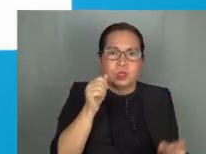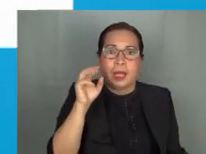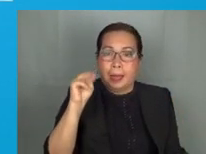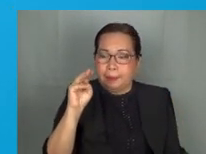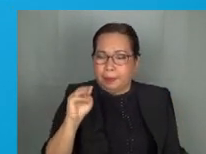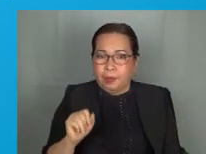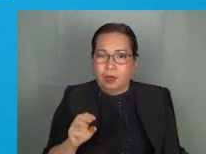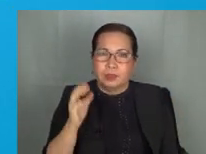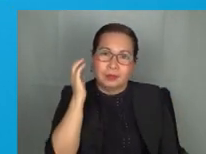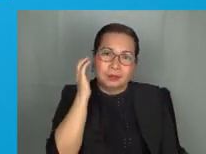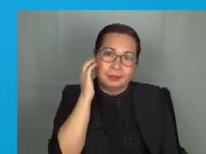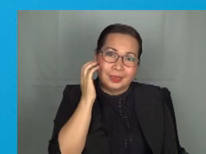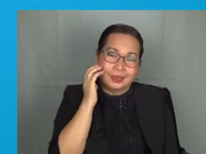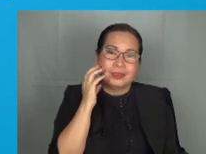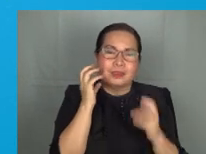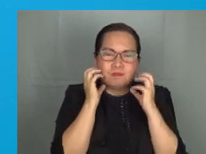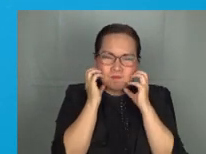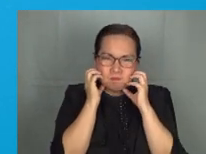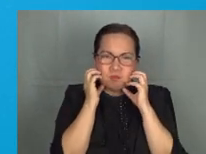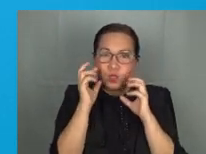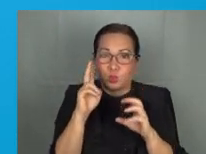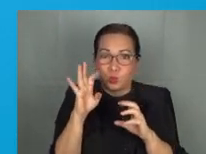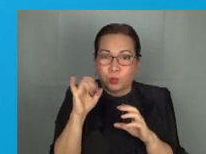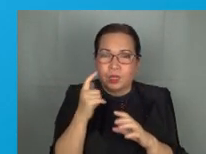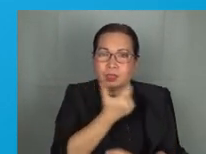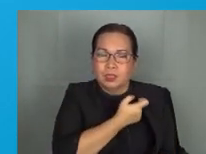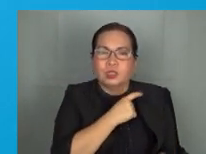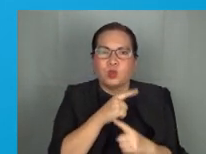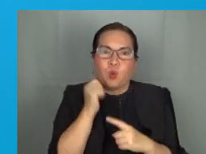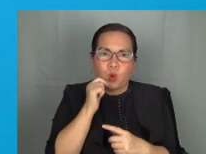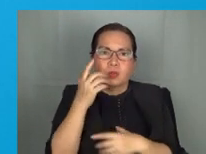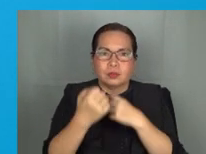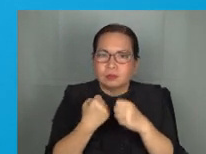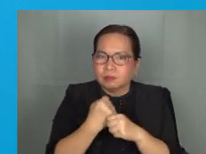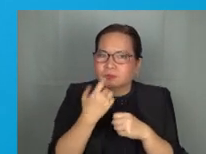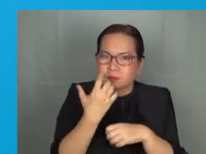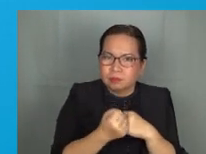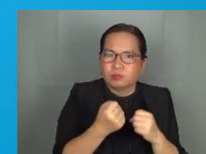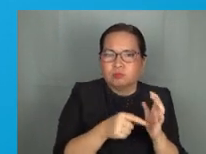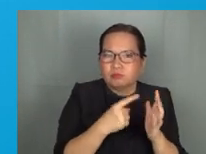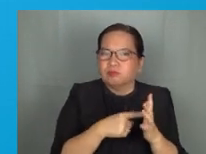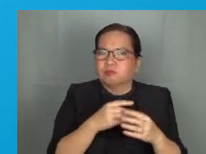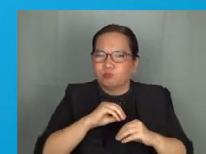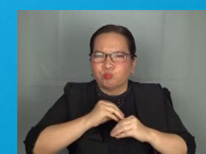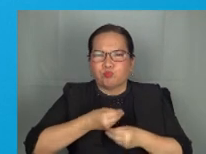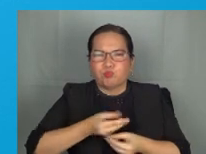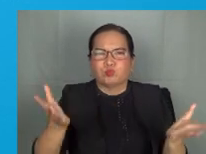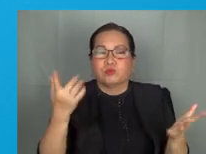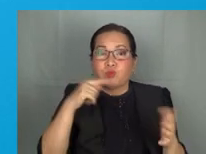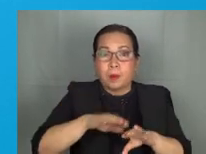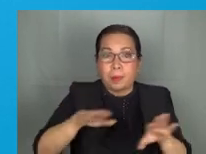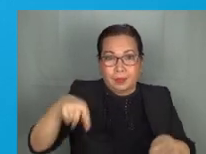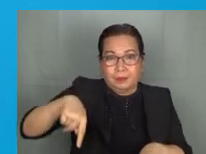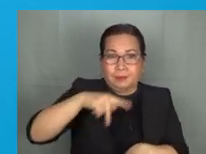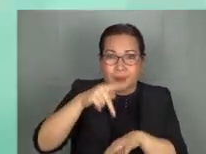MISELS-MOMPS-Rubella Vaccine bilang bahagi ng routine immunization para sa mga bata dito sa Pilipinas.